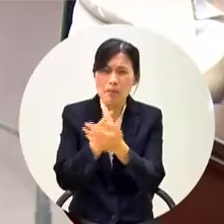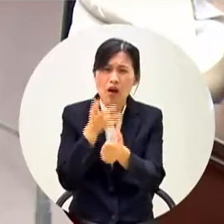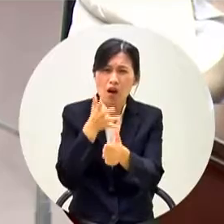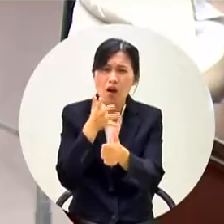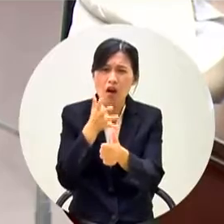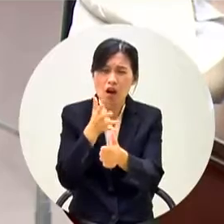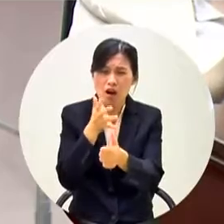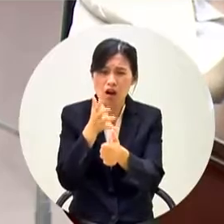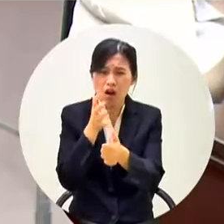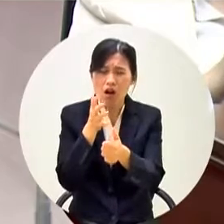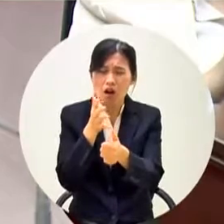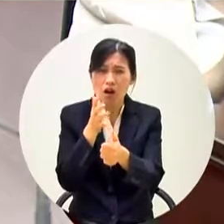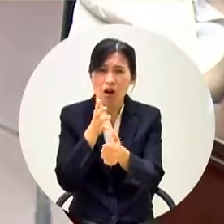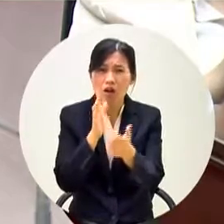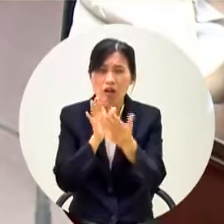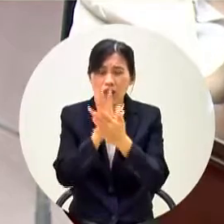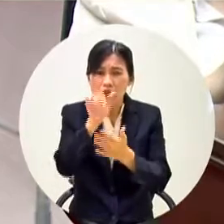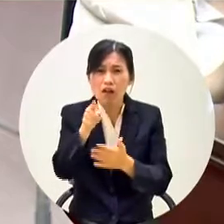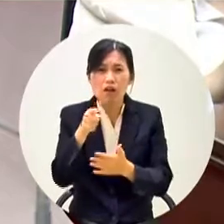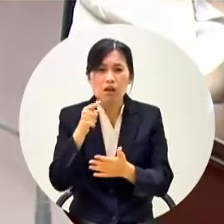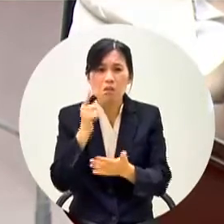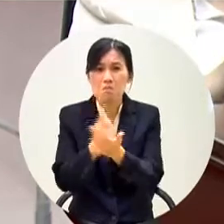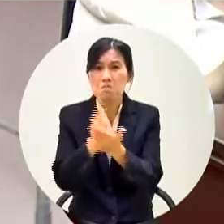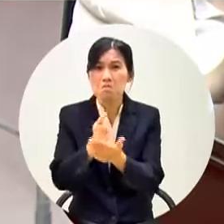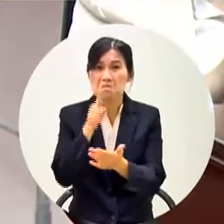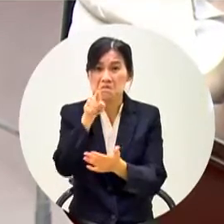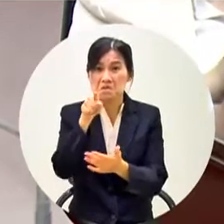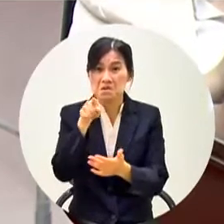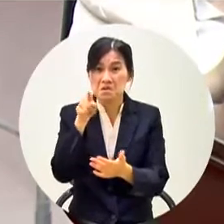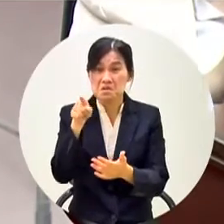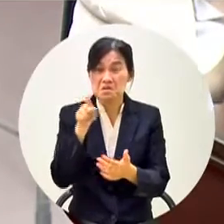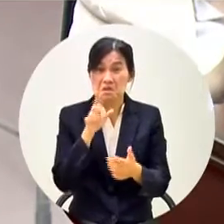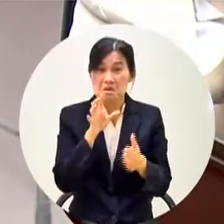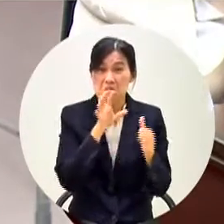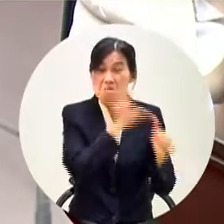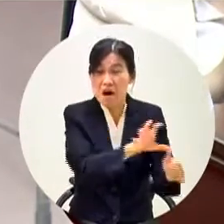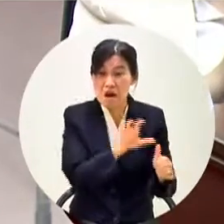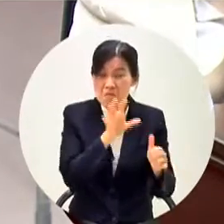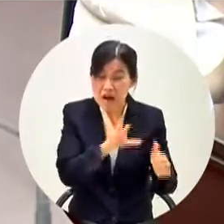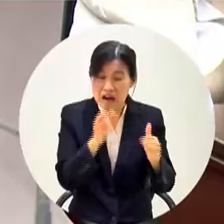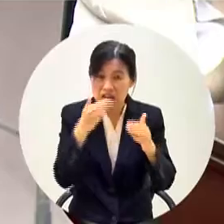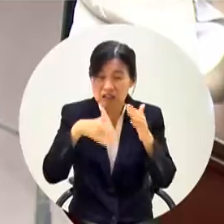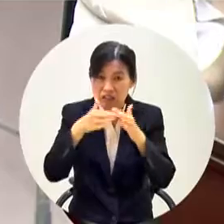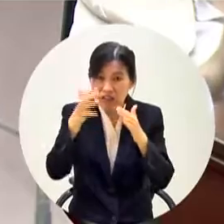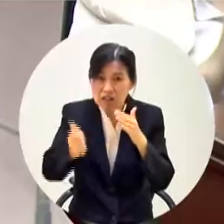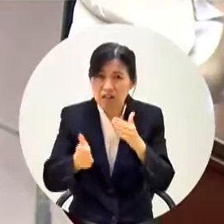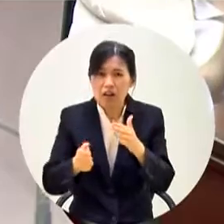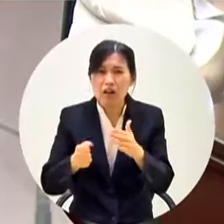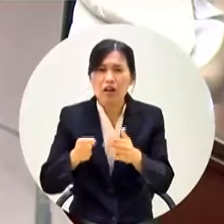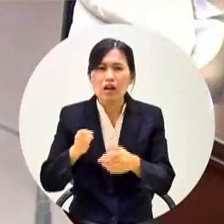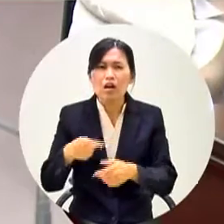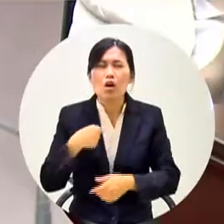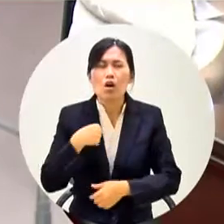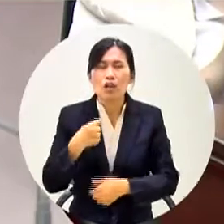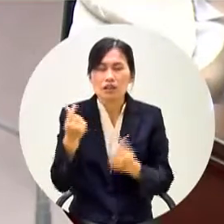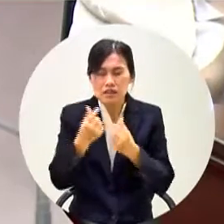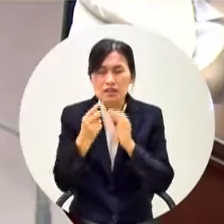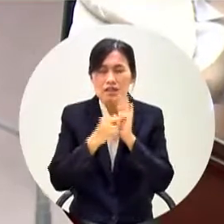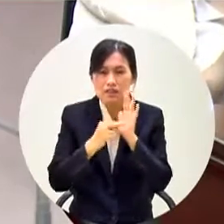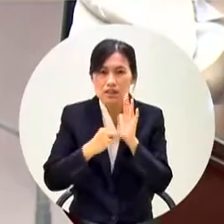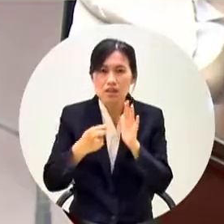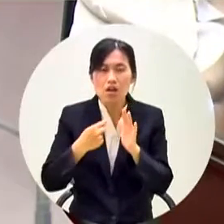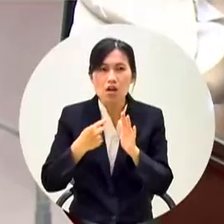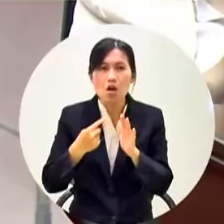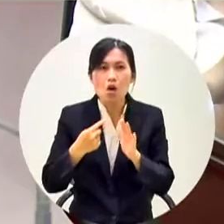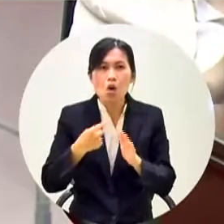長都不敢做事喔我舉例因為我是古山岩城其今的我只能用我的區域來做比例我怎麼